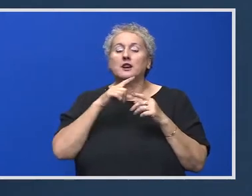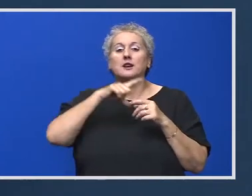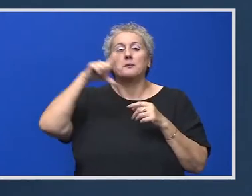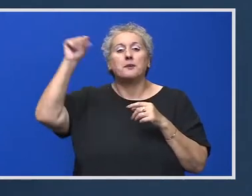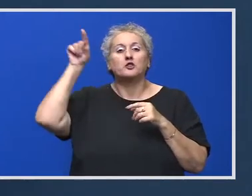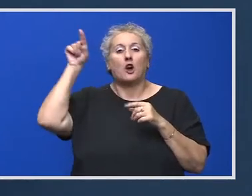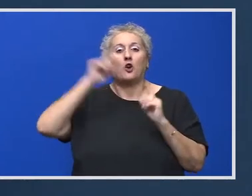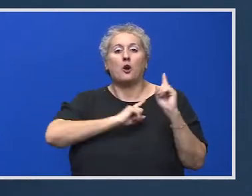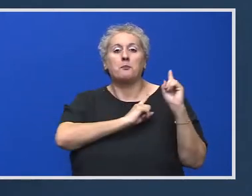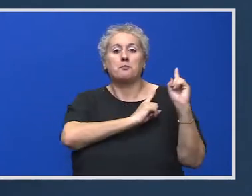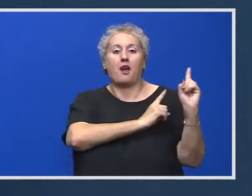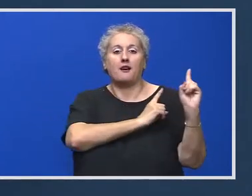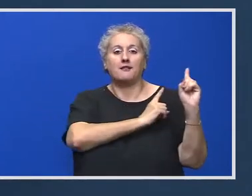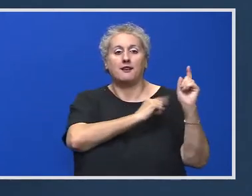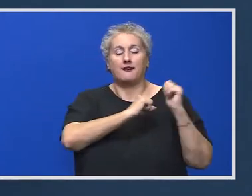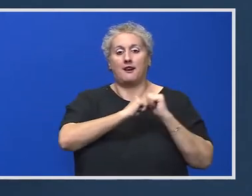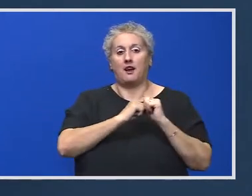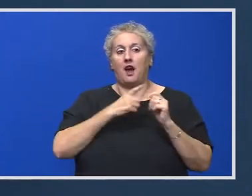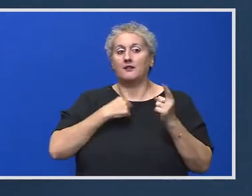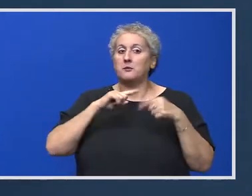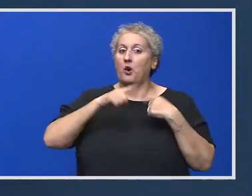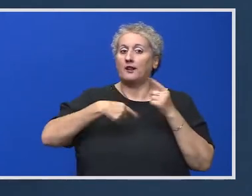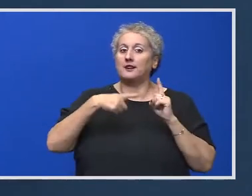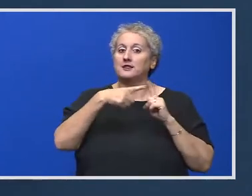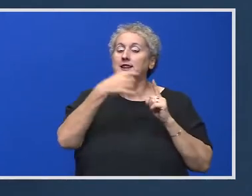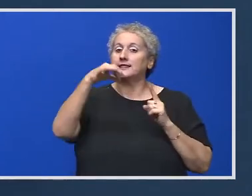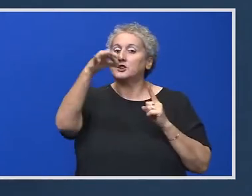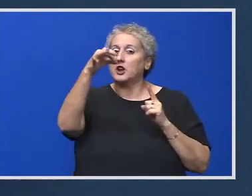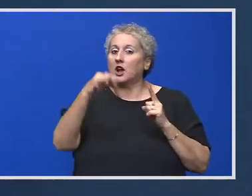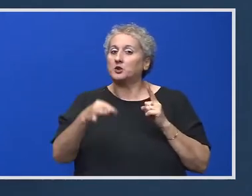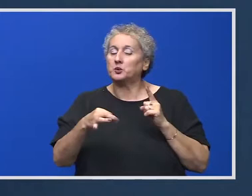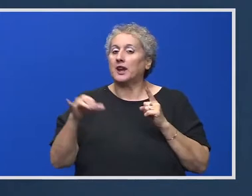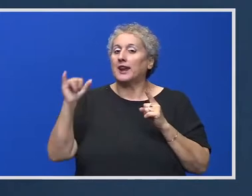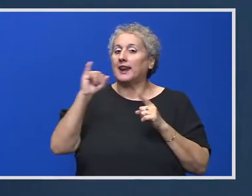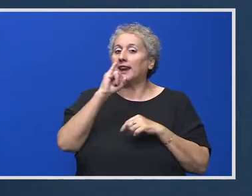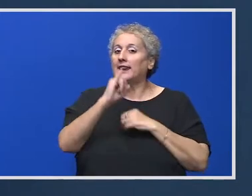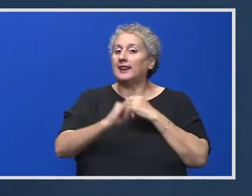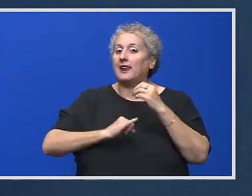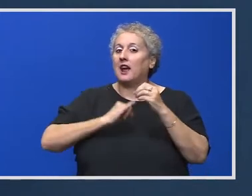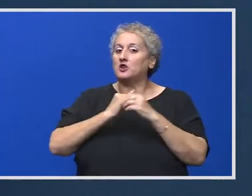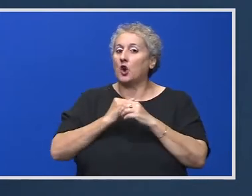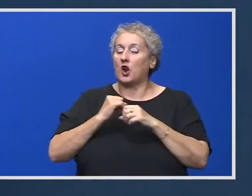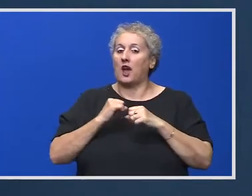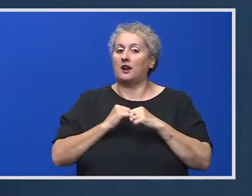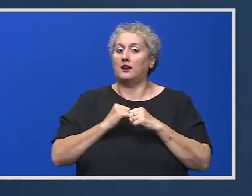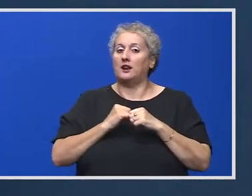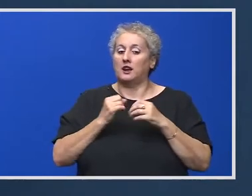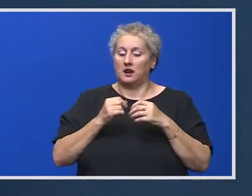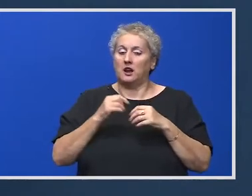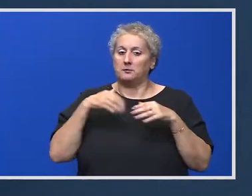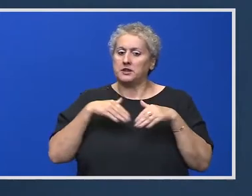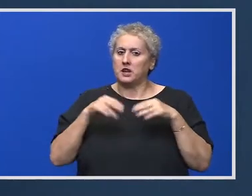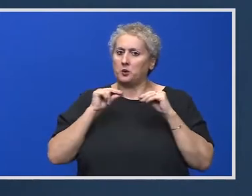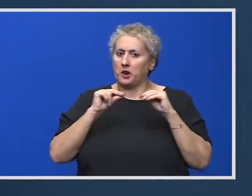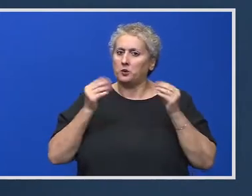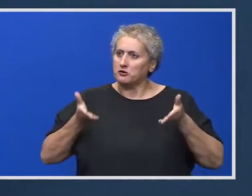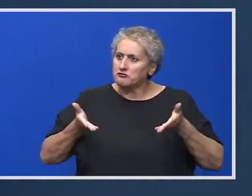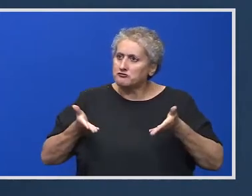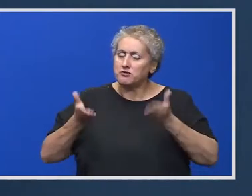mobilitate internațională. Avem o altă țintă, 10% studenți internaționali. Ministerul Educației încurajează